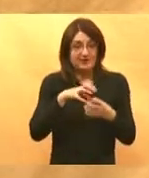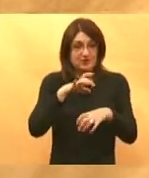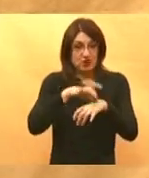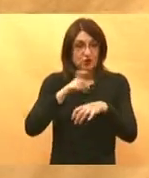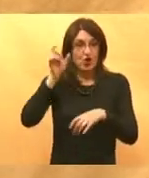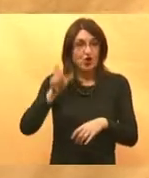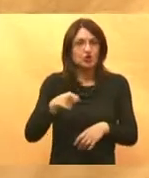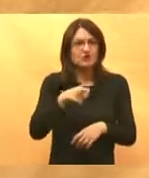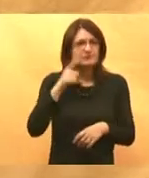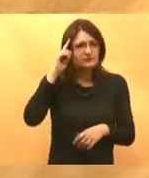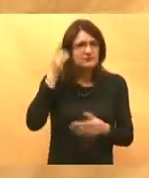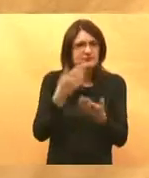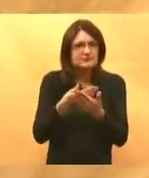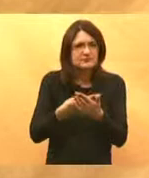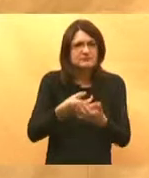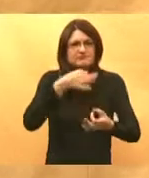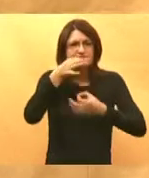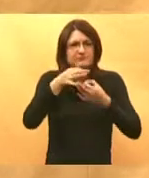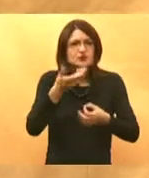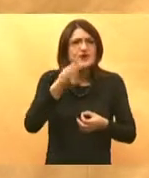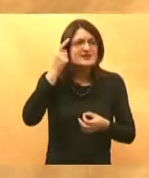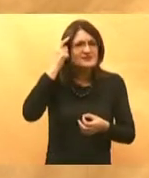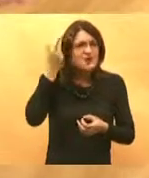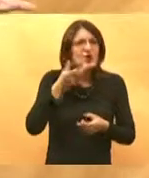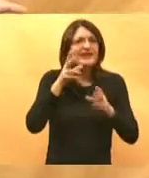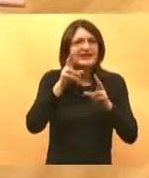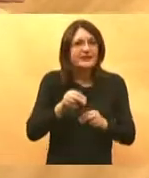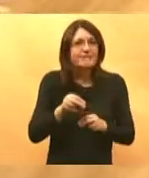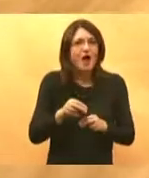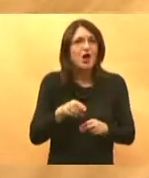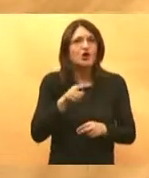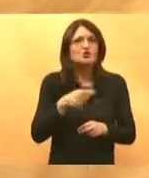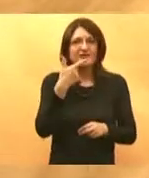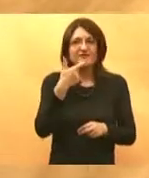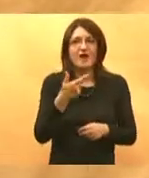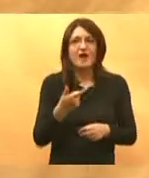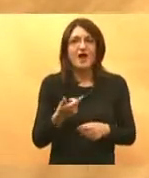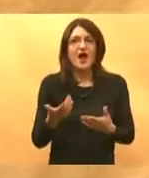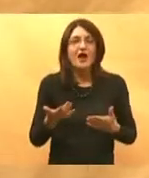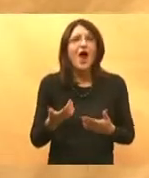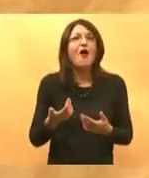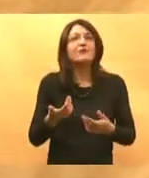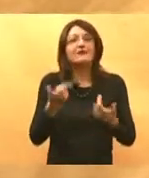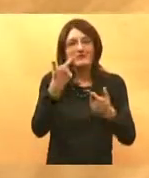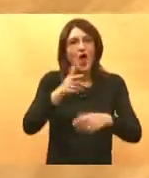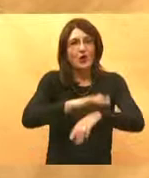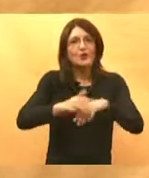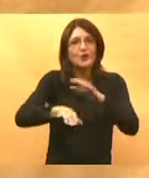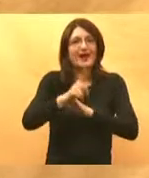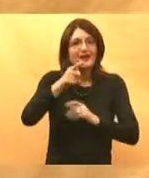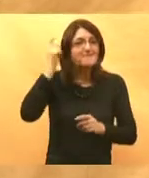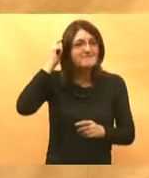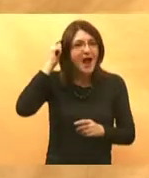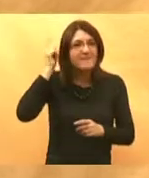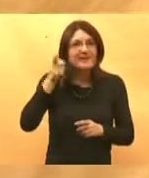je da adekvatno na osnovu onoga čega ima i s čim raspolaža to su uglavnom dvije ruke nešto pameti vi reko i ono minimum